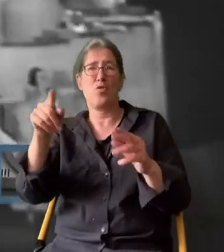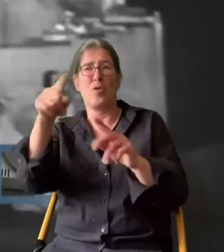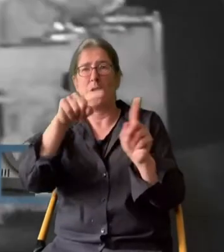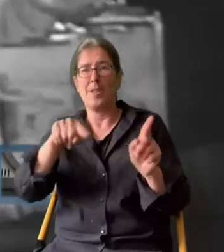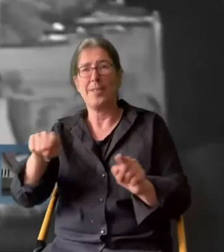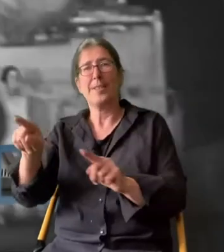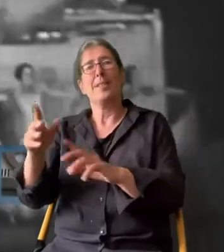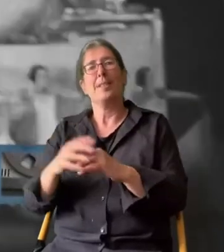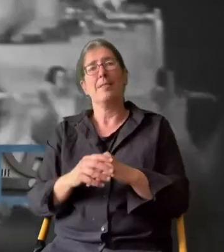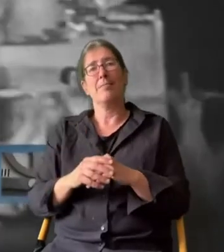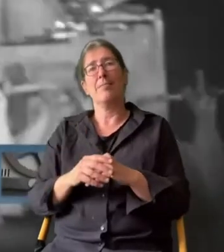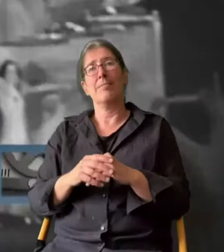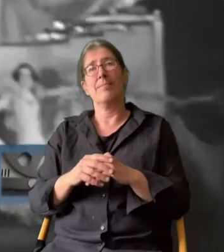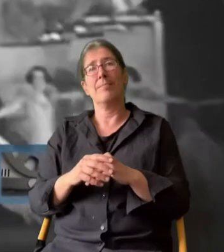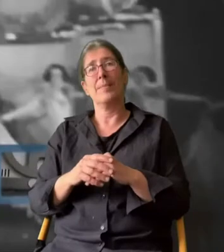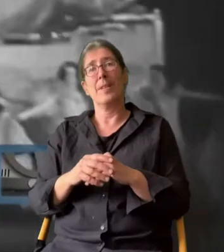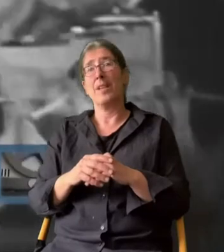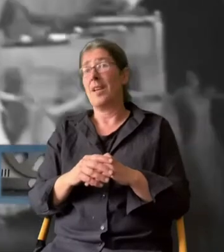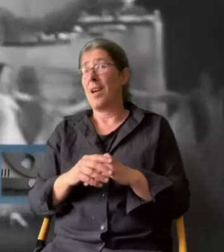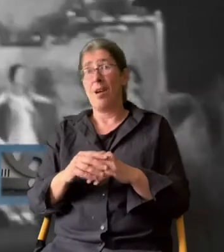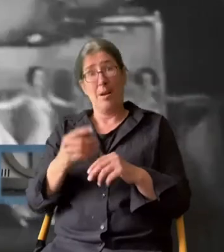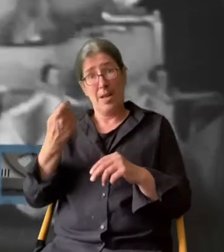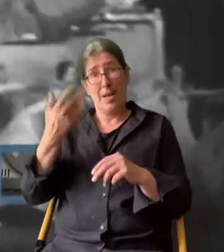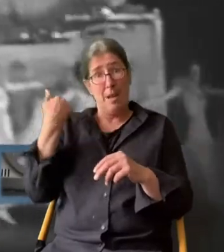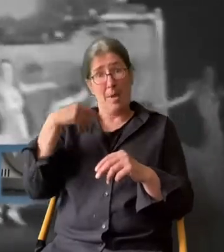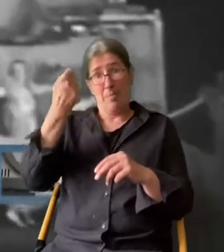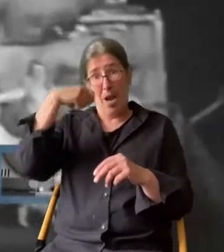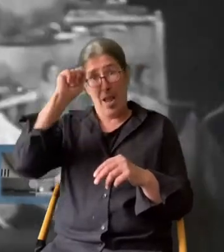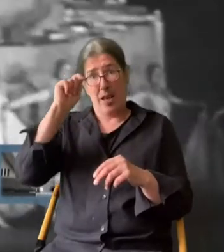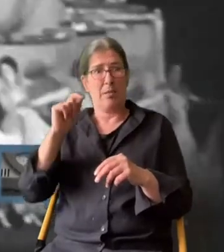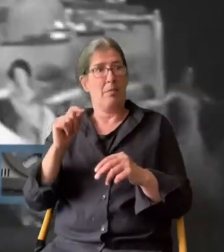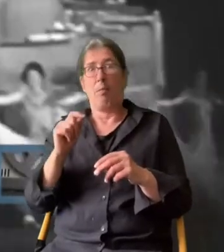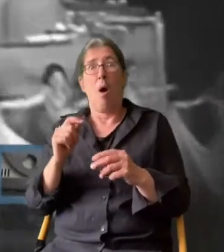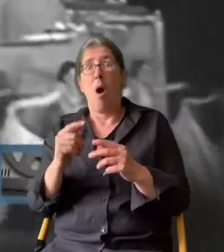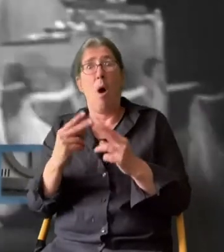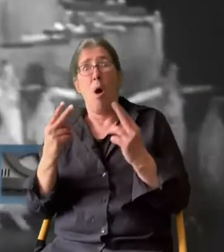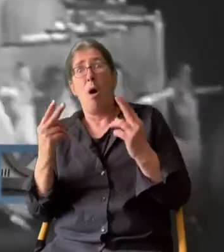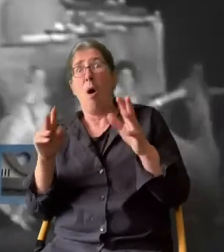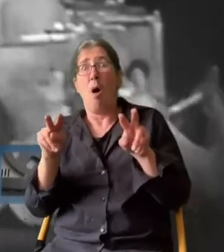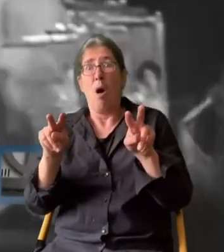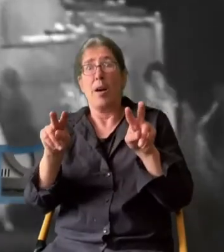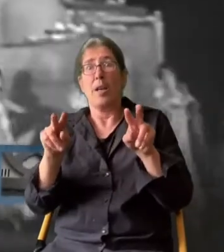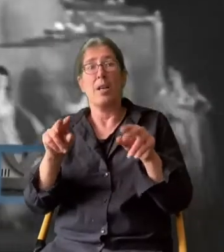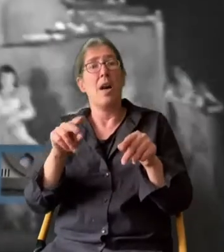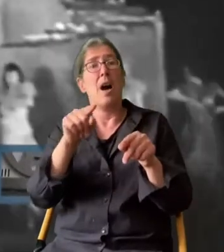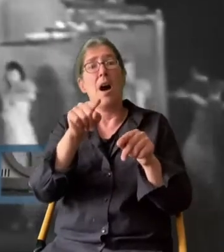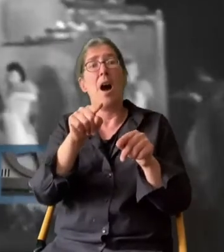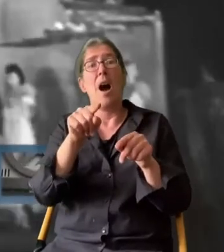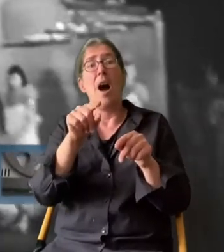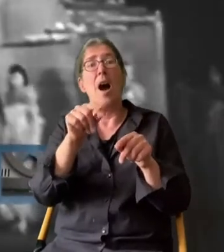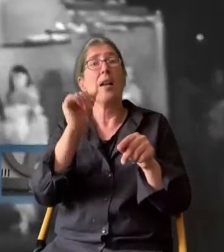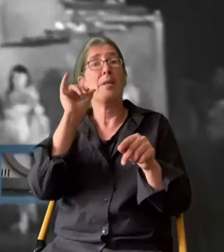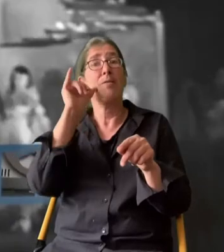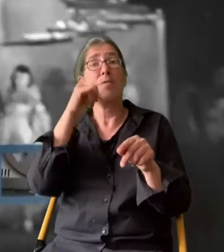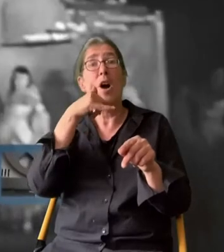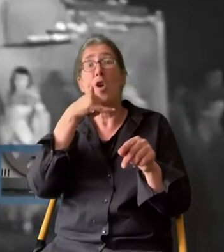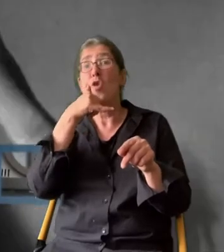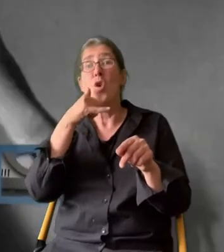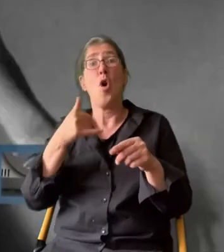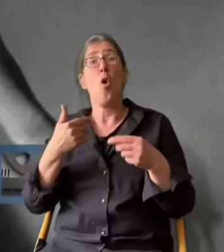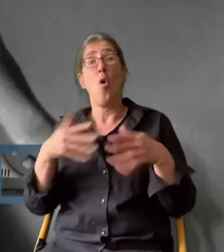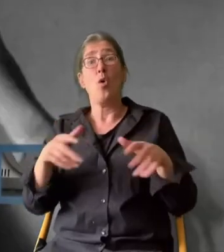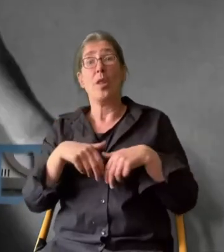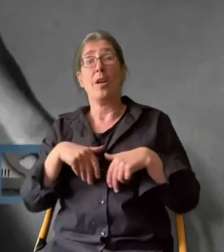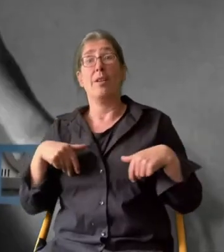Theater. Und da war die Sensation in Berlin war damals, dass in einer Szene eine Frau einige